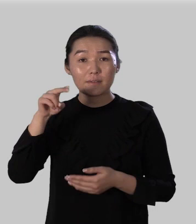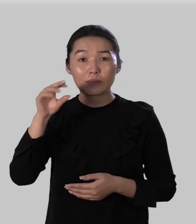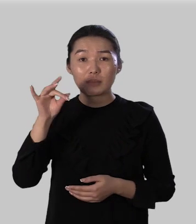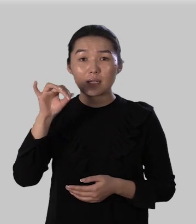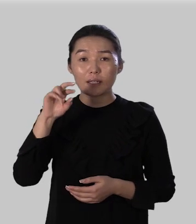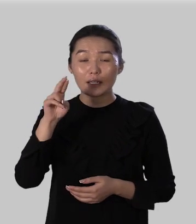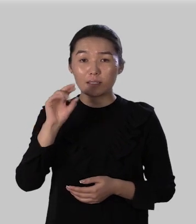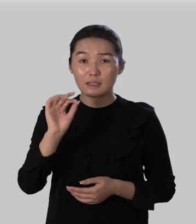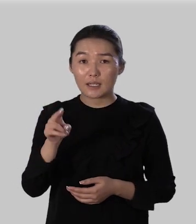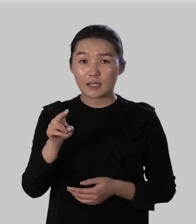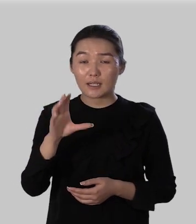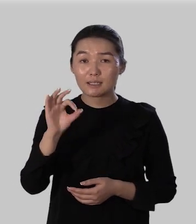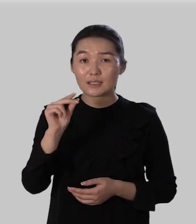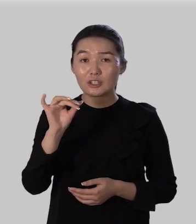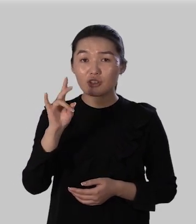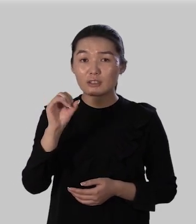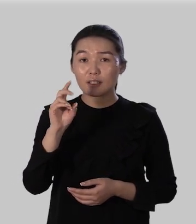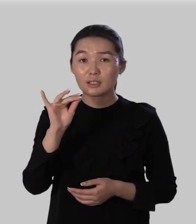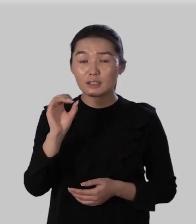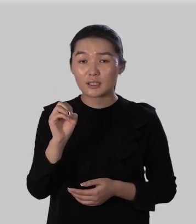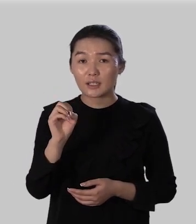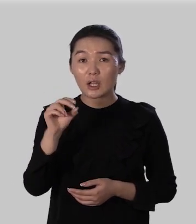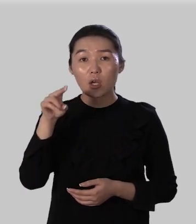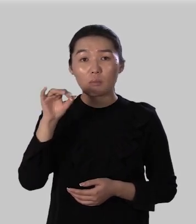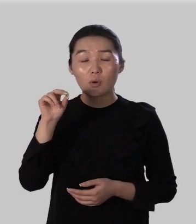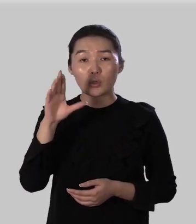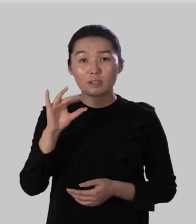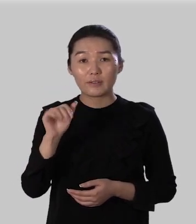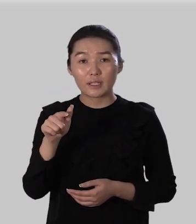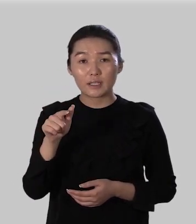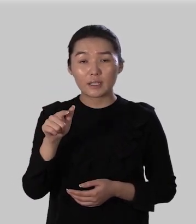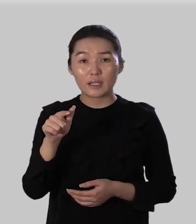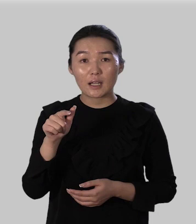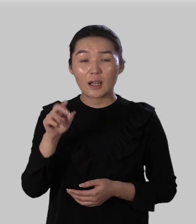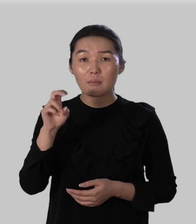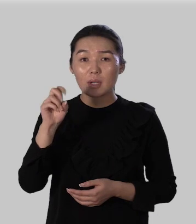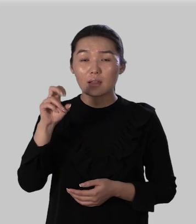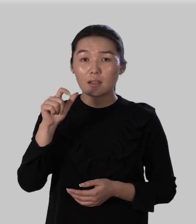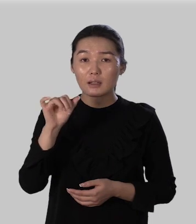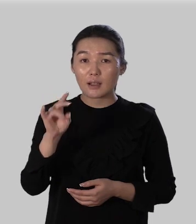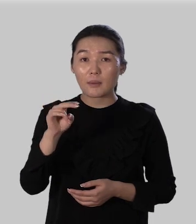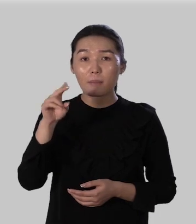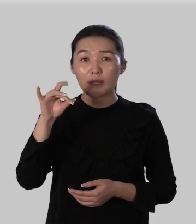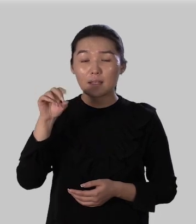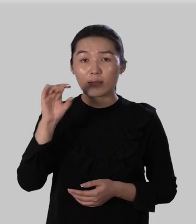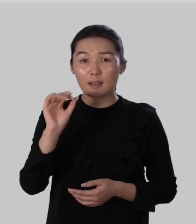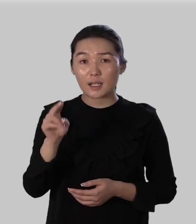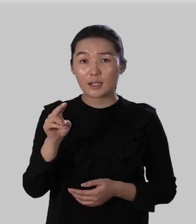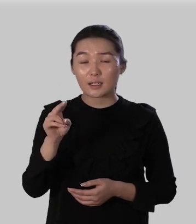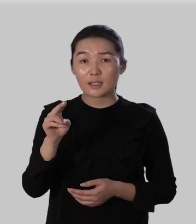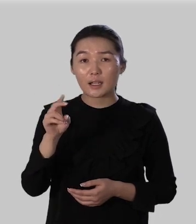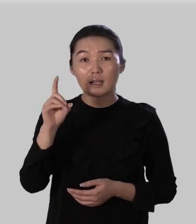порядок сочинение подвиг оловянный предок